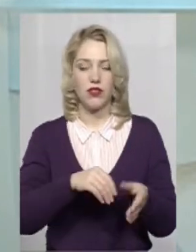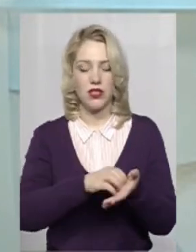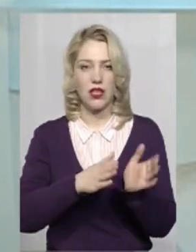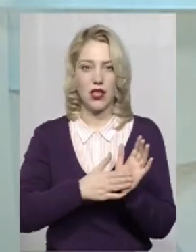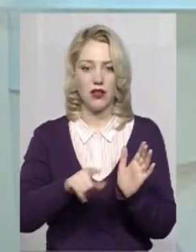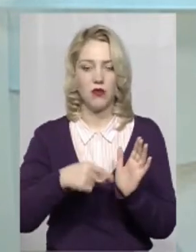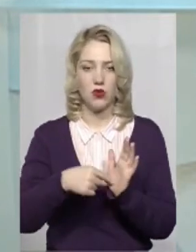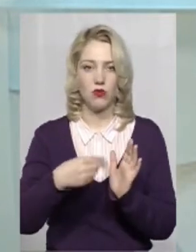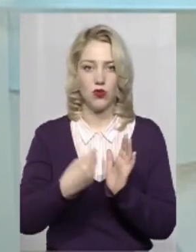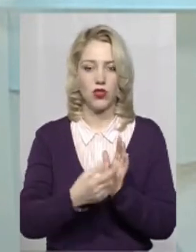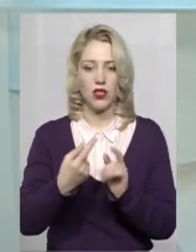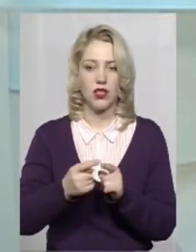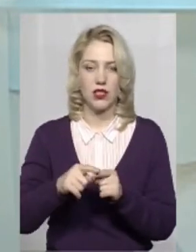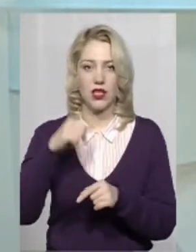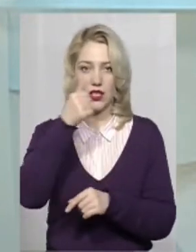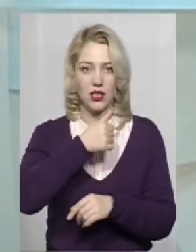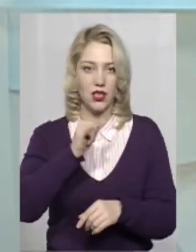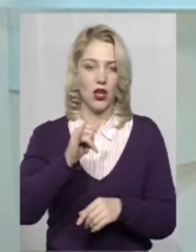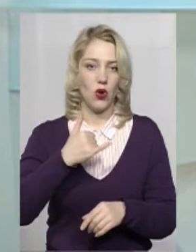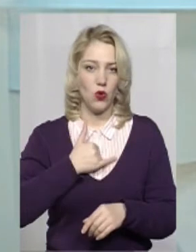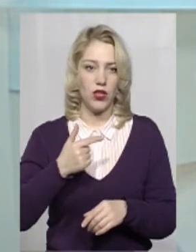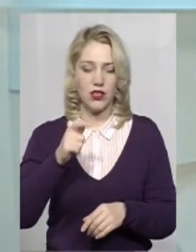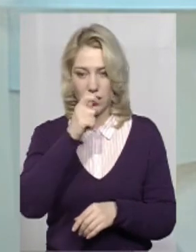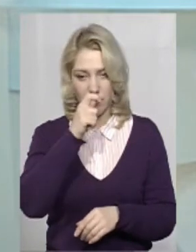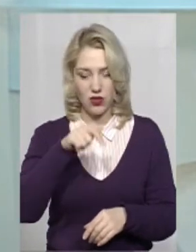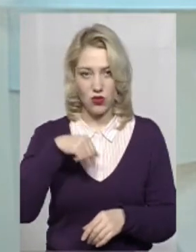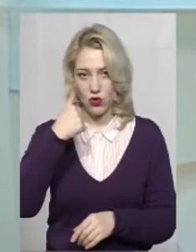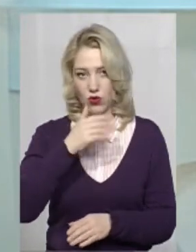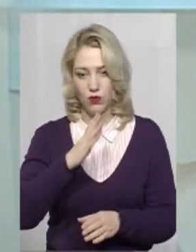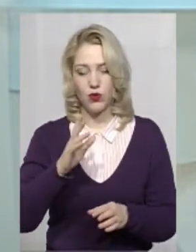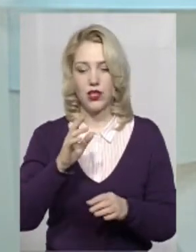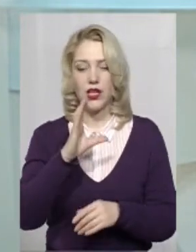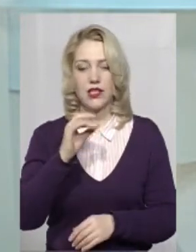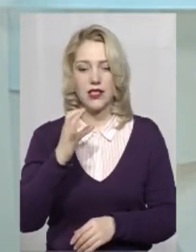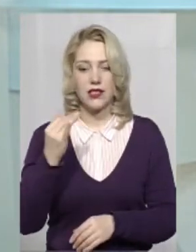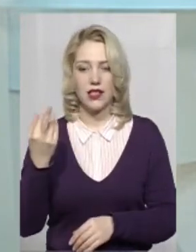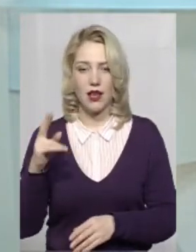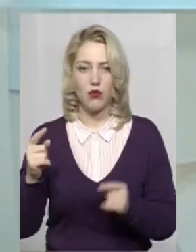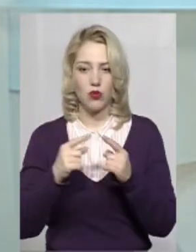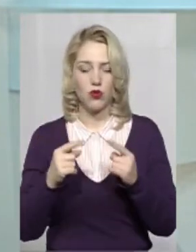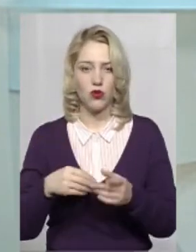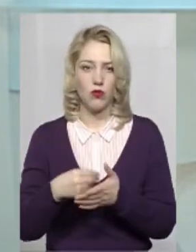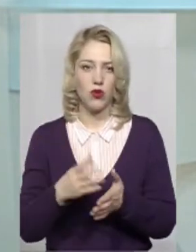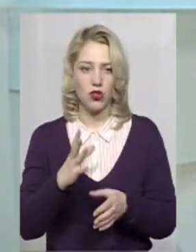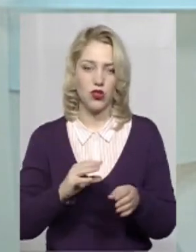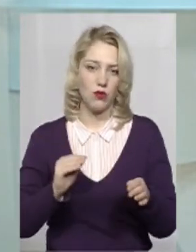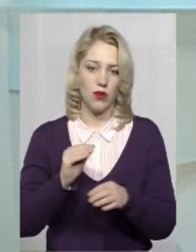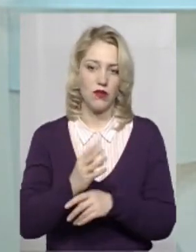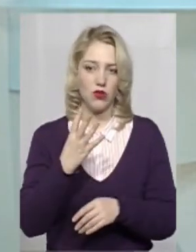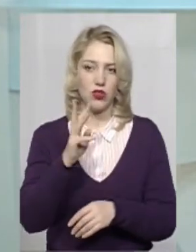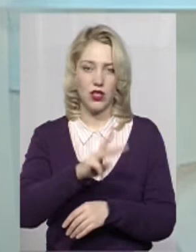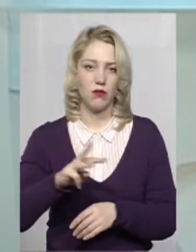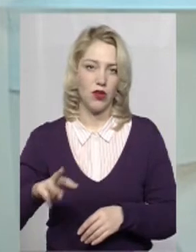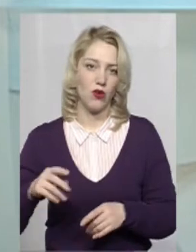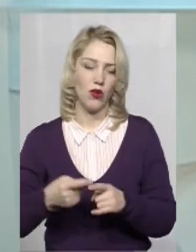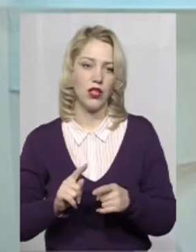міському бюджеті на цей рік. І в нас в квітні цього року буде сесія по уточненню бюджету. Ми ще додавимо 4 мільйони, тобто